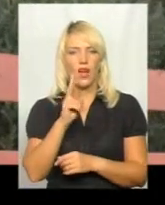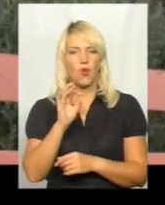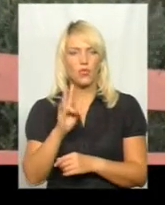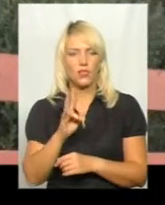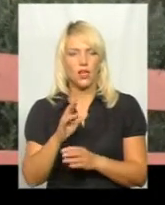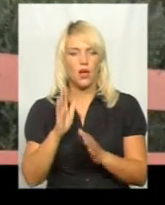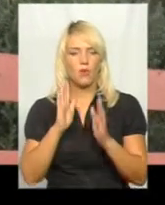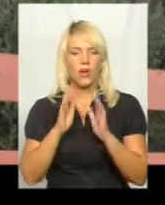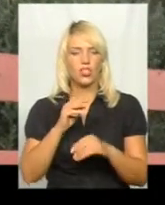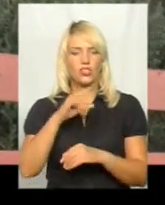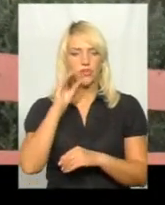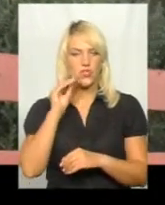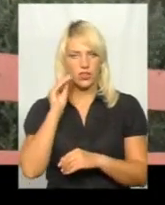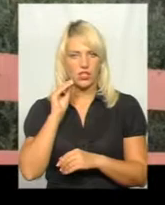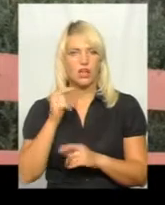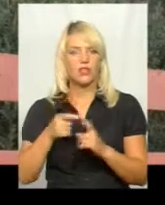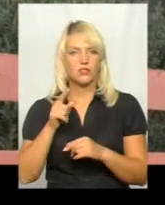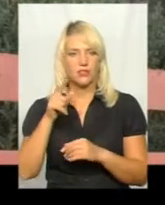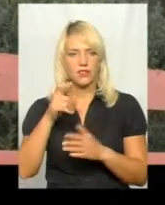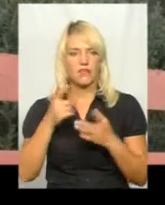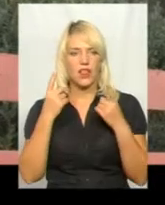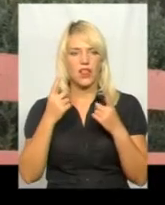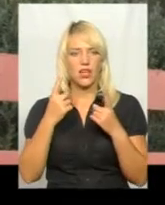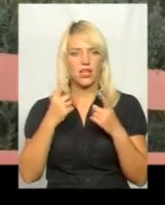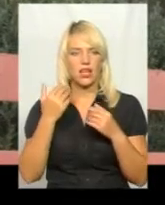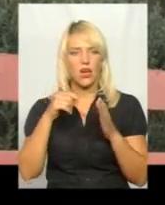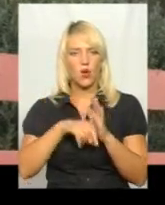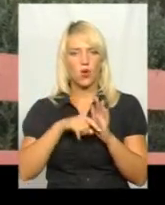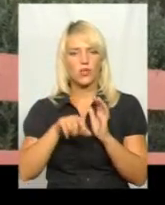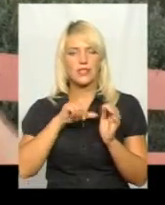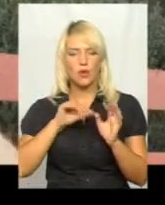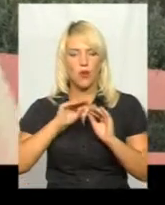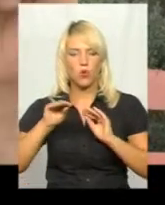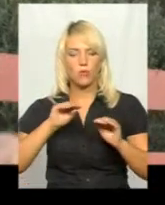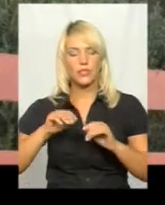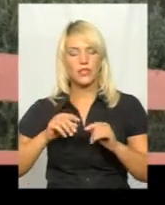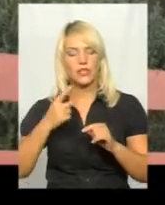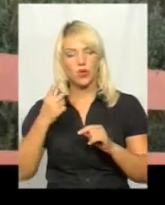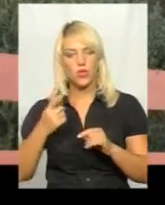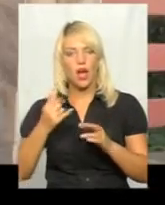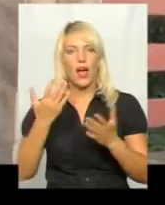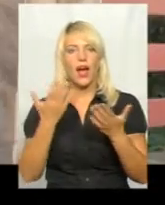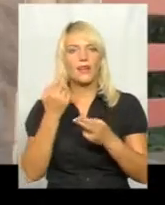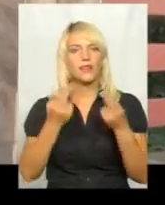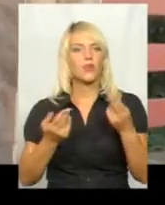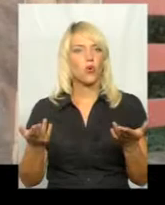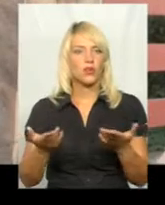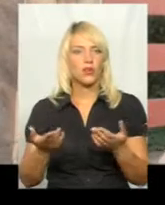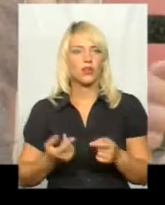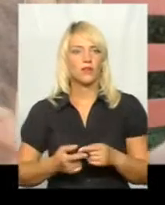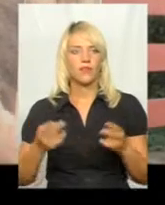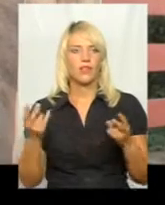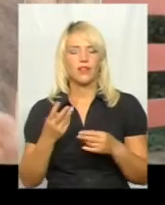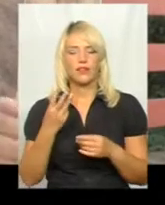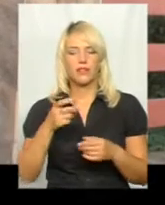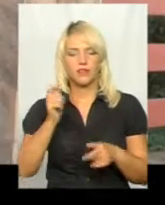чи що інше, це ж дуже велику роль. Його сама композиція одну, а в яких фарбах воно, які знайшли три банки краски,